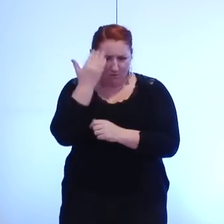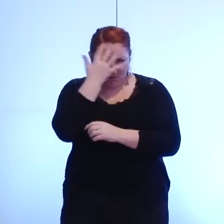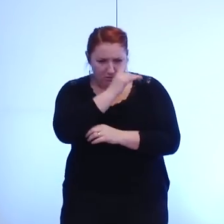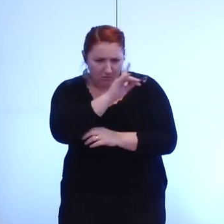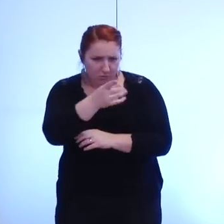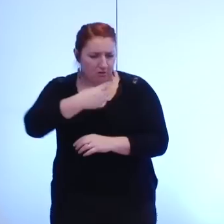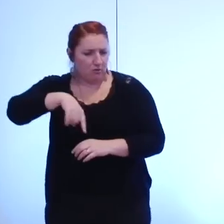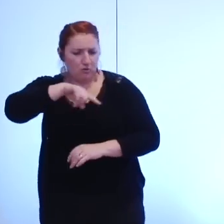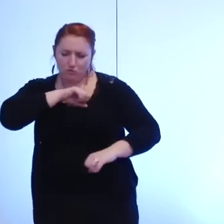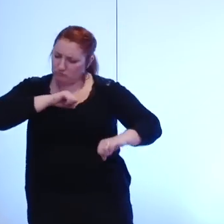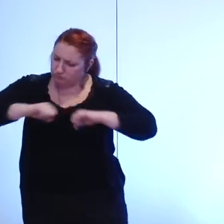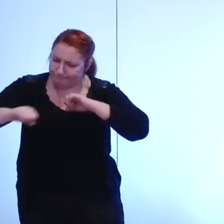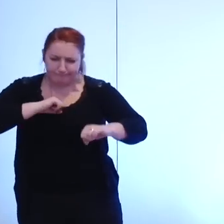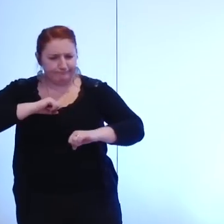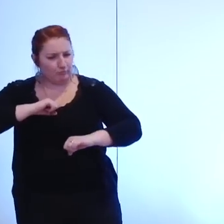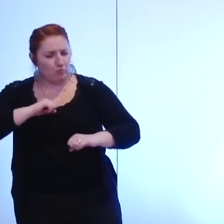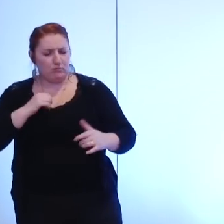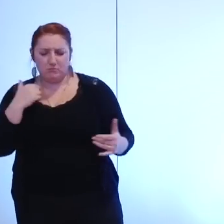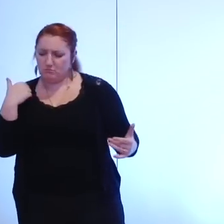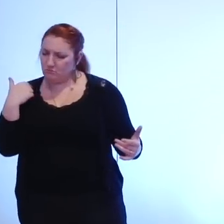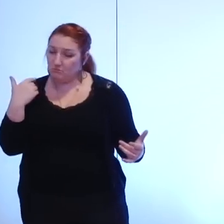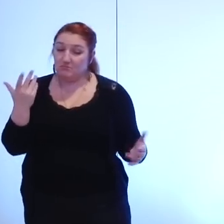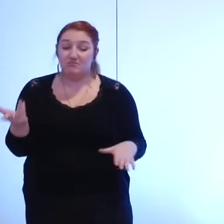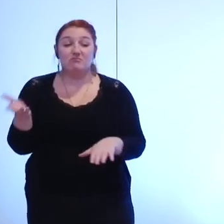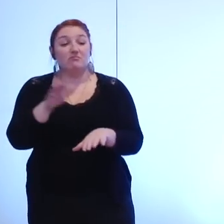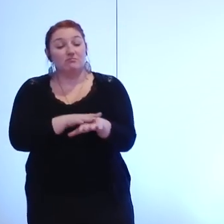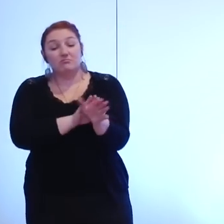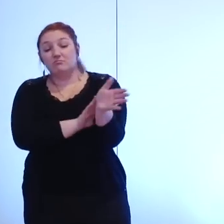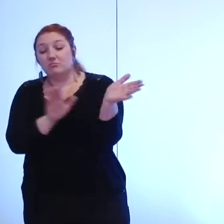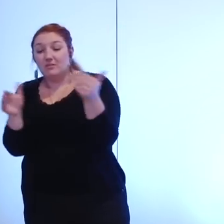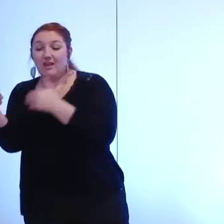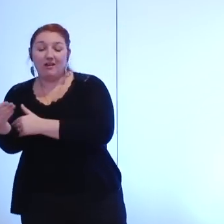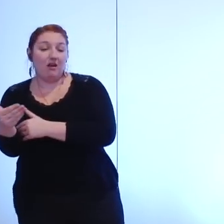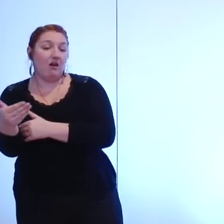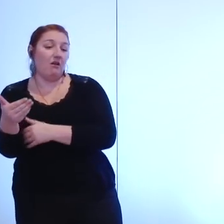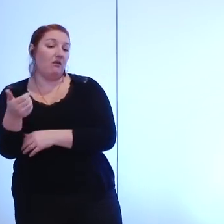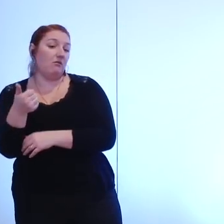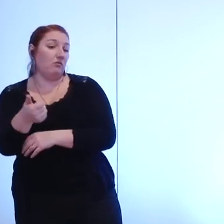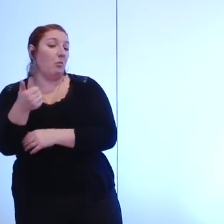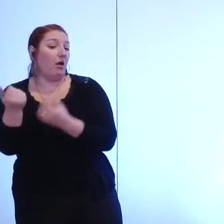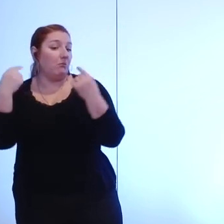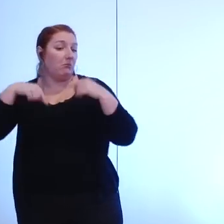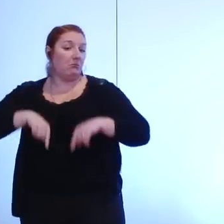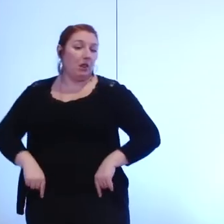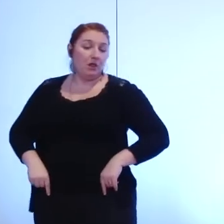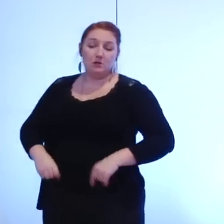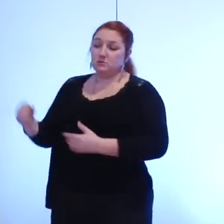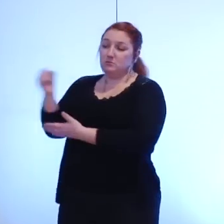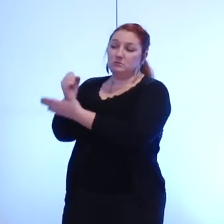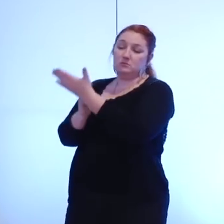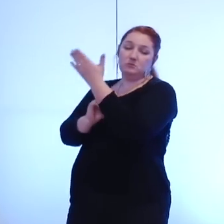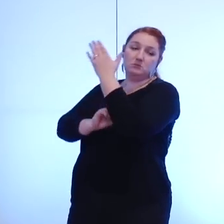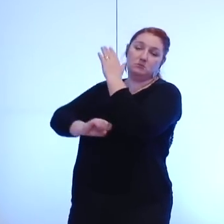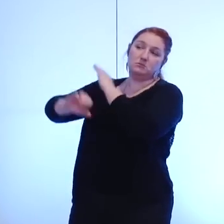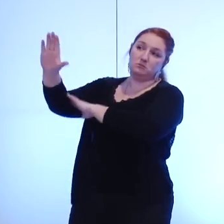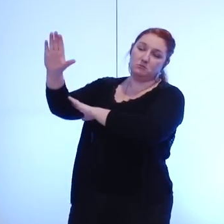et que dans le même temps derrière le rideau vous écrivez au ministre pour lui dire